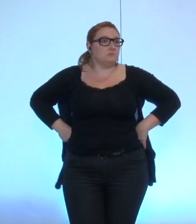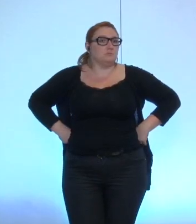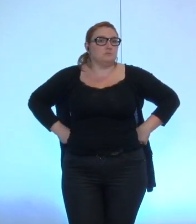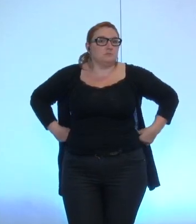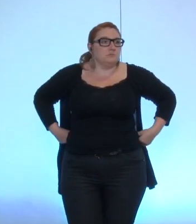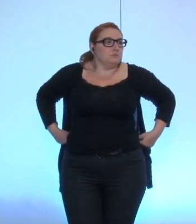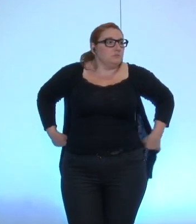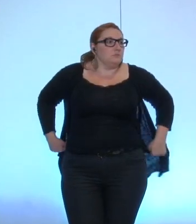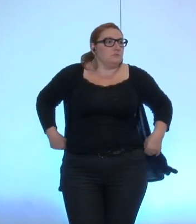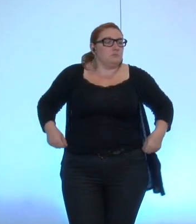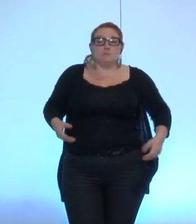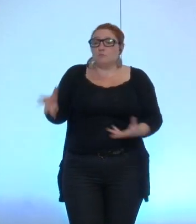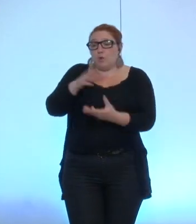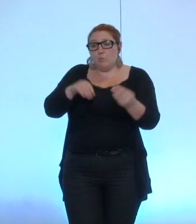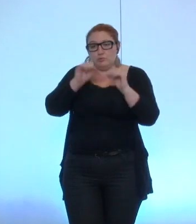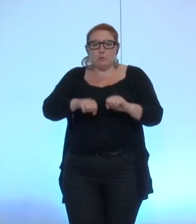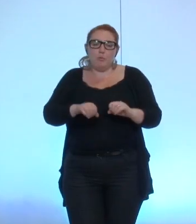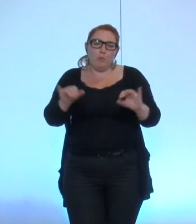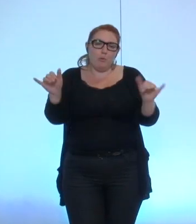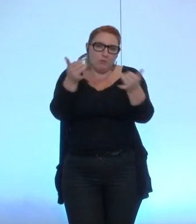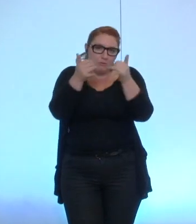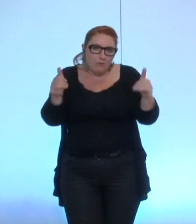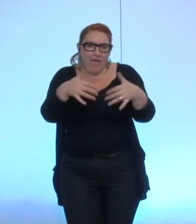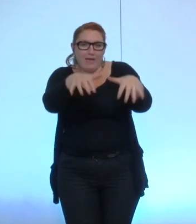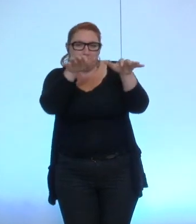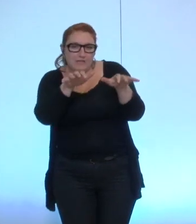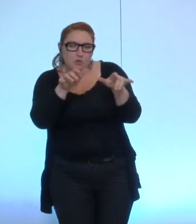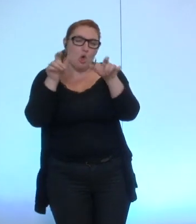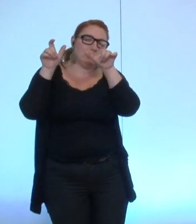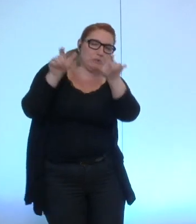oui oui en plus on peut on peut s'amuser sur administrateur censeur